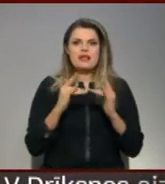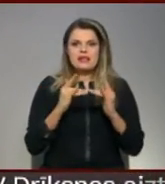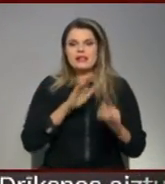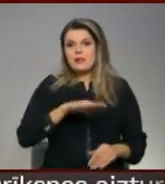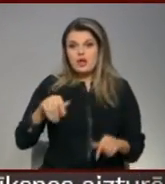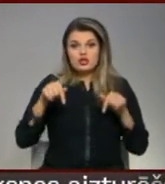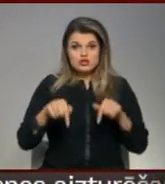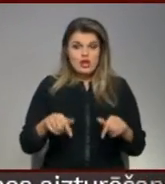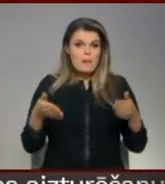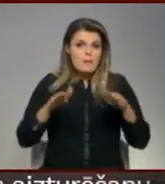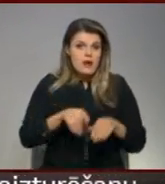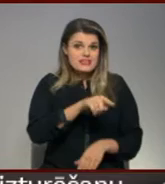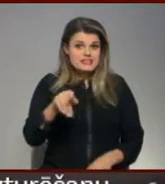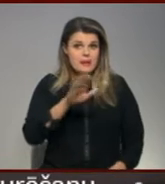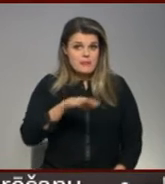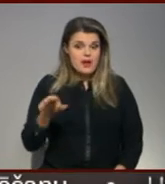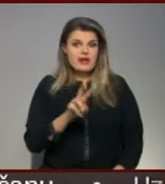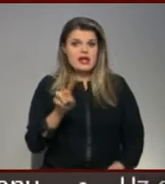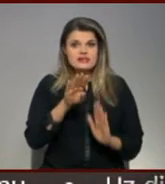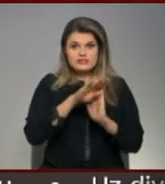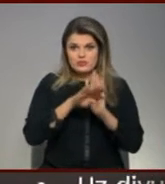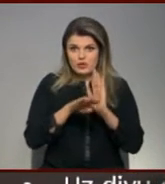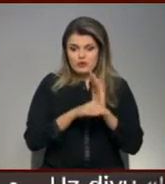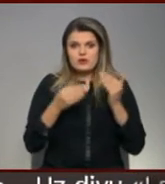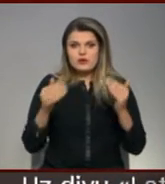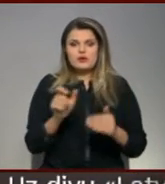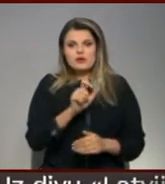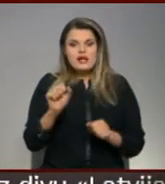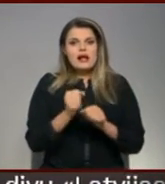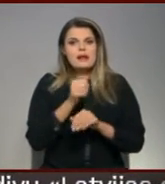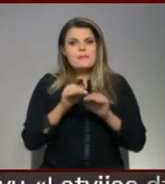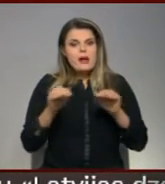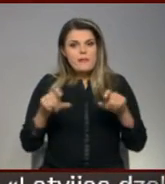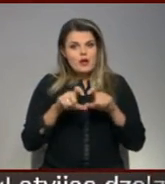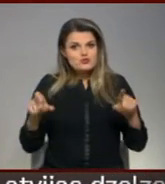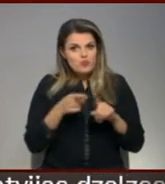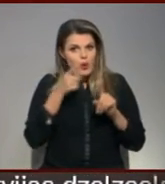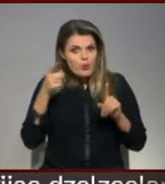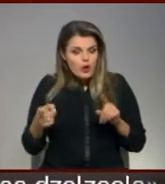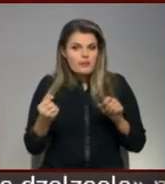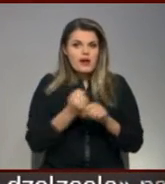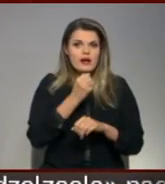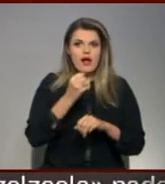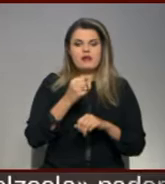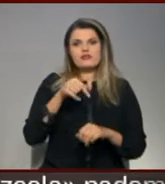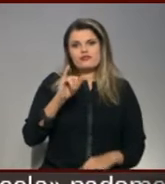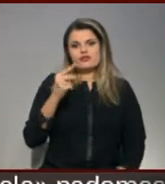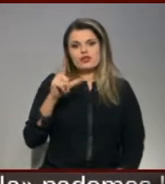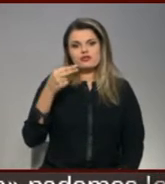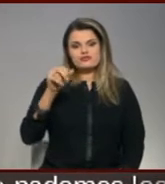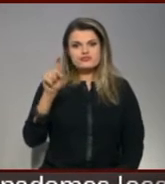paliktu tie bērni, kur ir programmā šobrīd gan tamatskolas posmā, gan arī praktiski tilžas